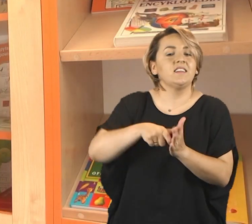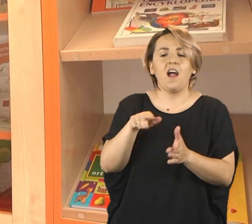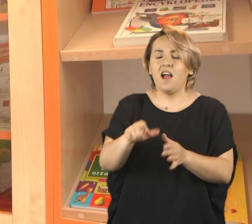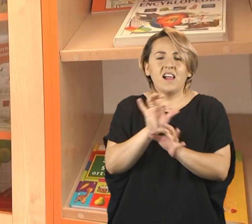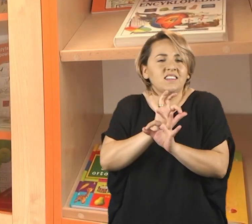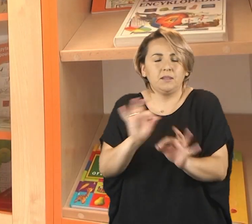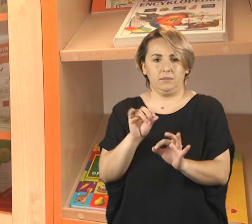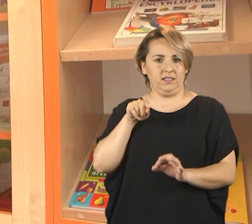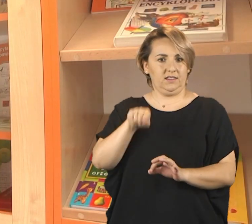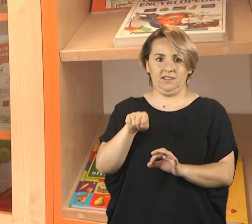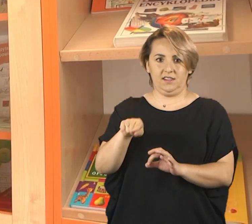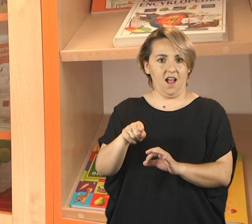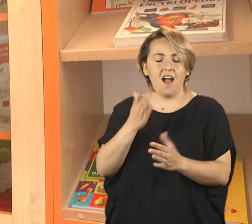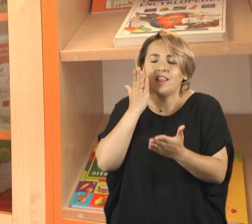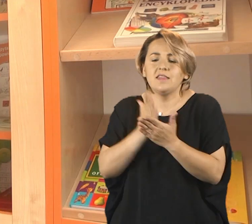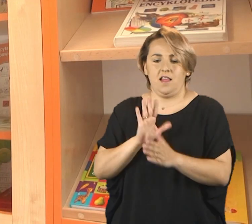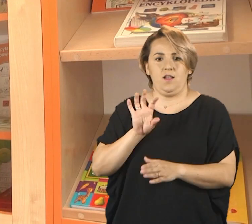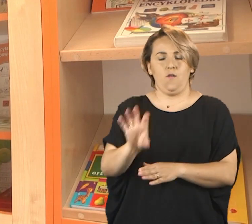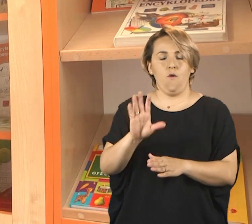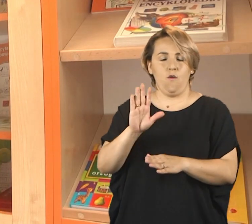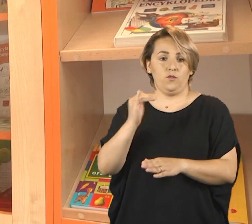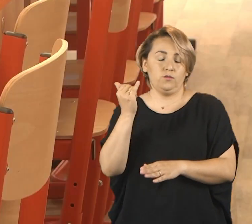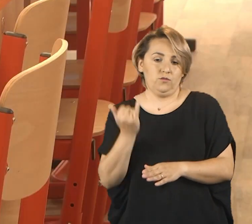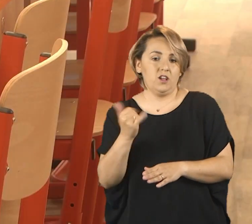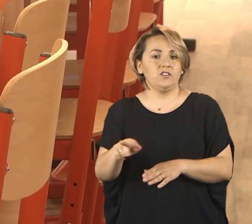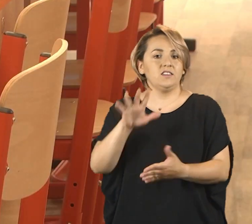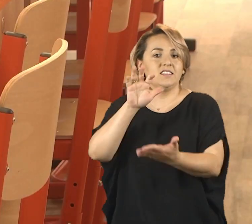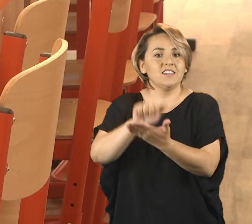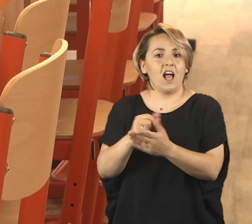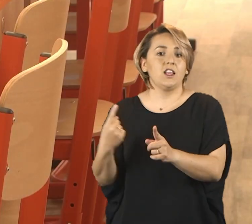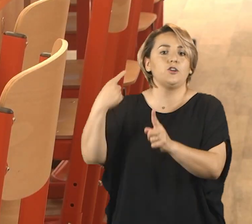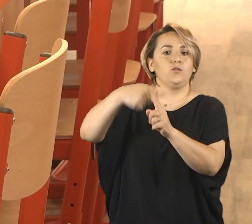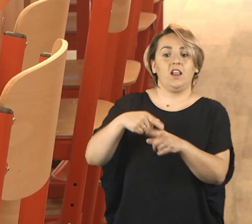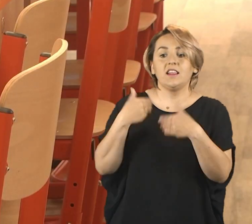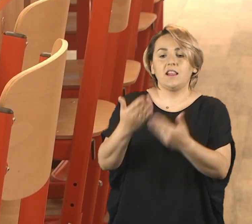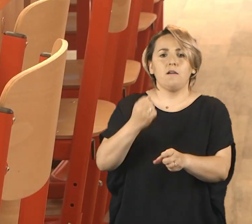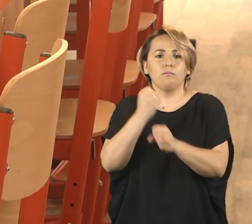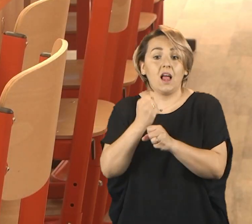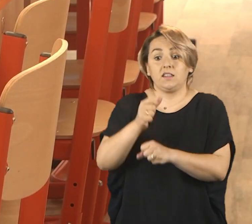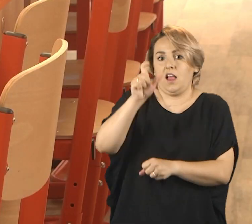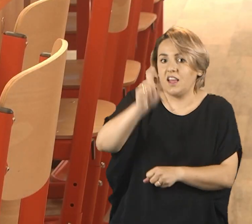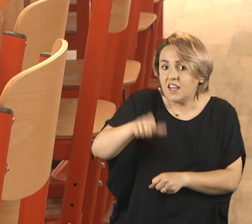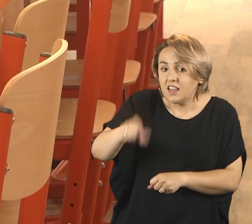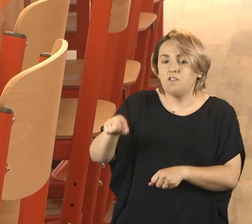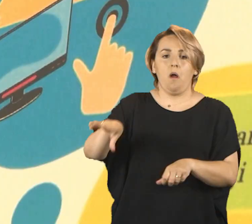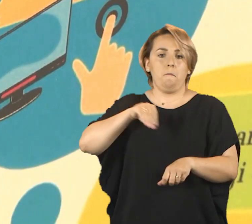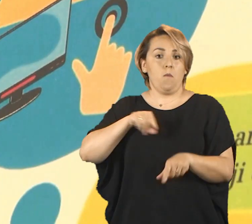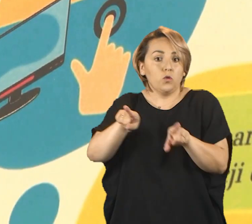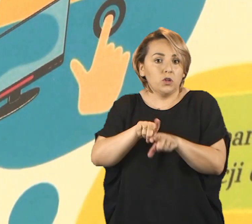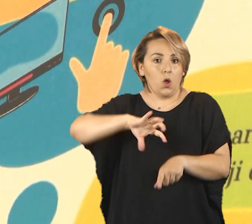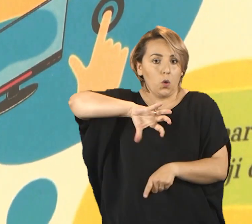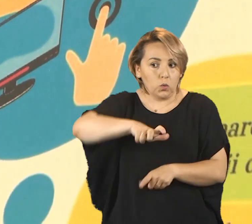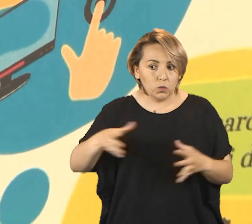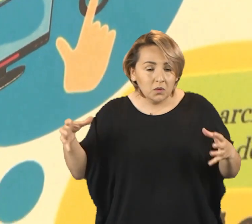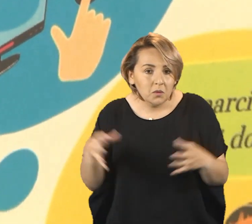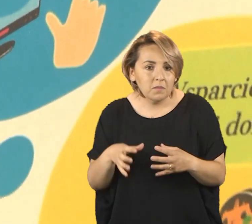specyficzna. Ona właśnie służy tylko i wyłącznie do takich zajęć dodatkowych. Sprzyja pracy zarówno indywidualnej, jak i grupowej.